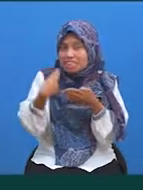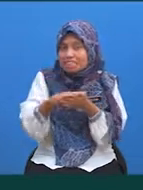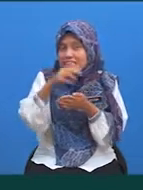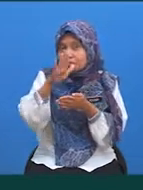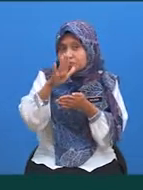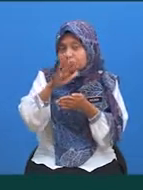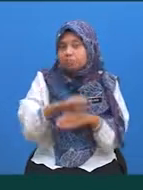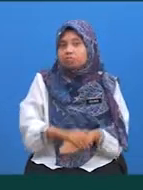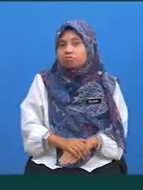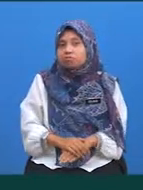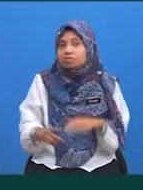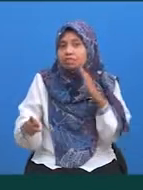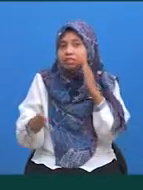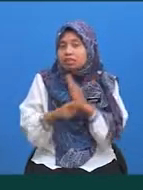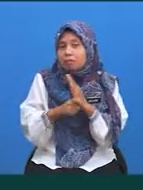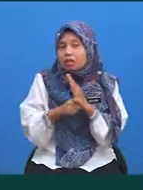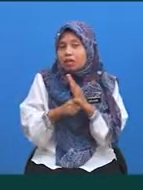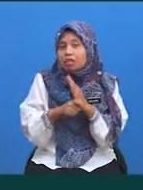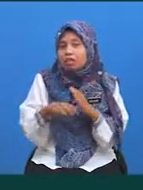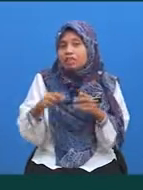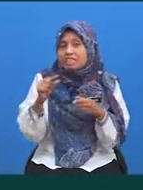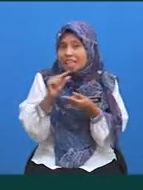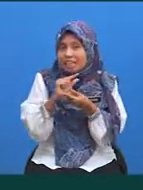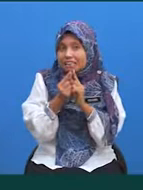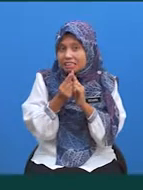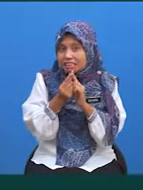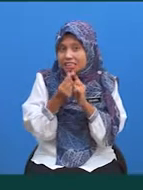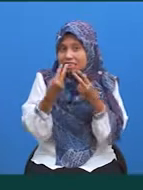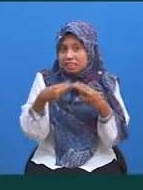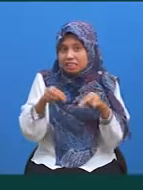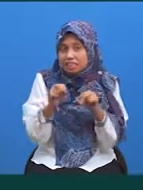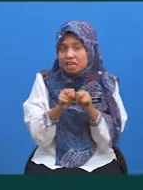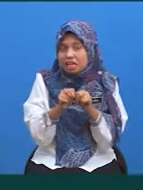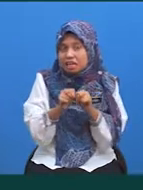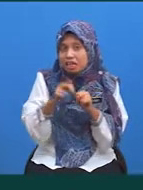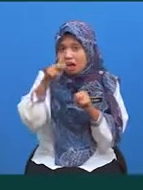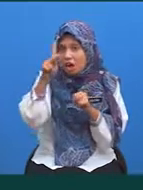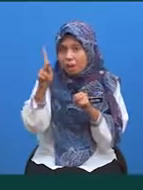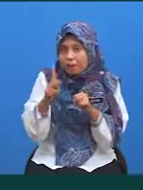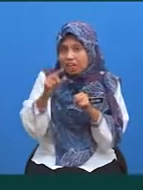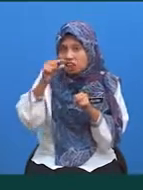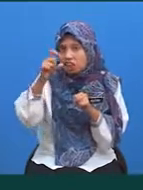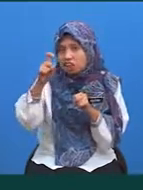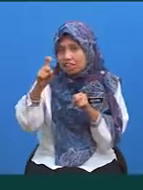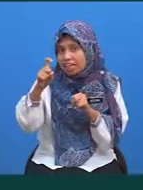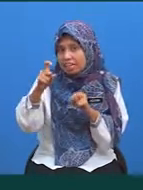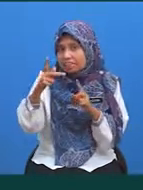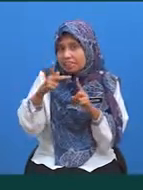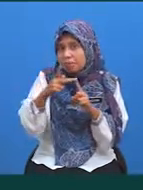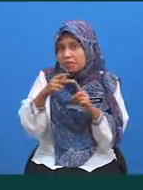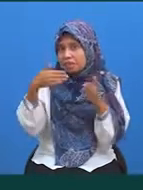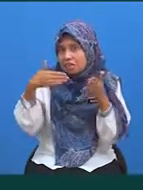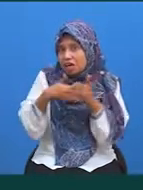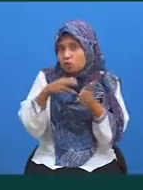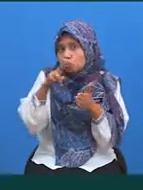Tambah, kita gantikan nilai bagi kameran GX terhadap X bagi hat 2